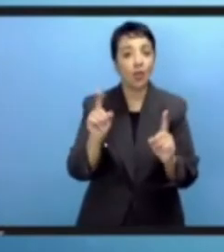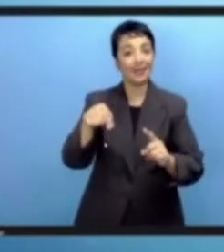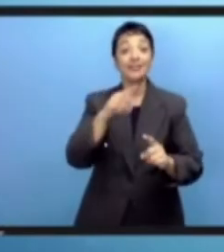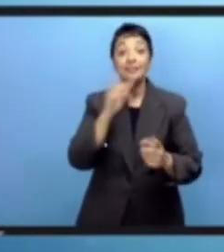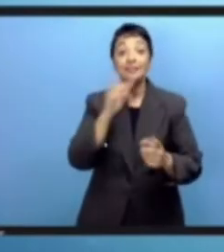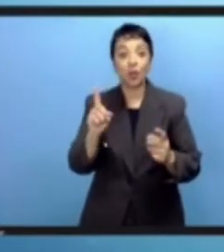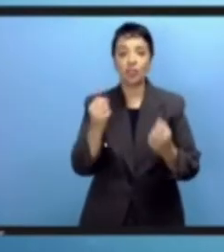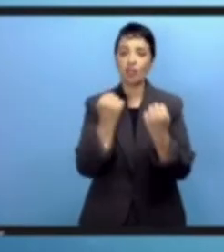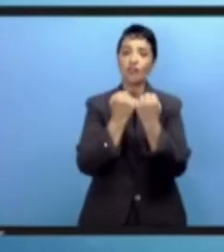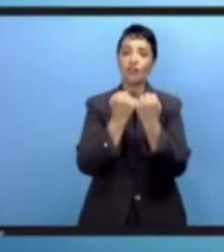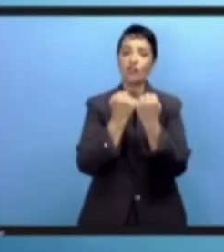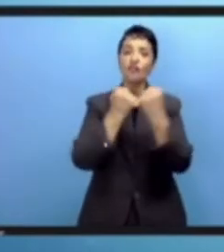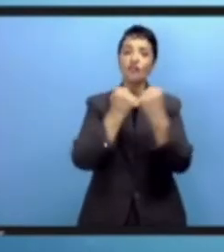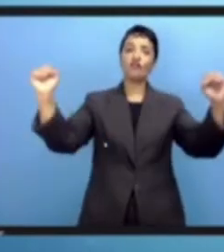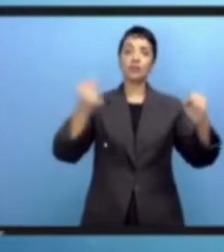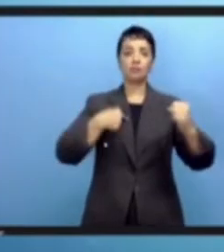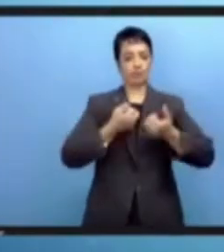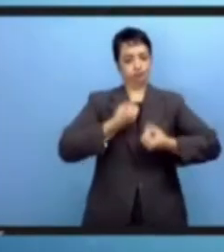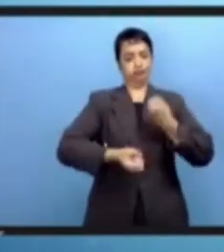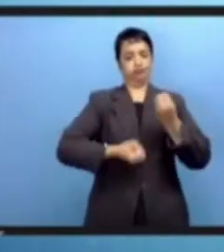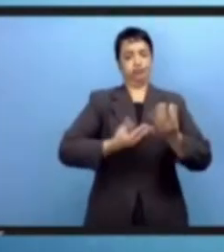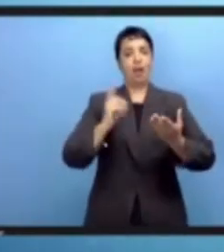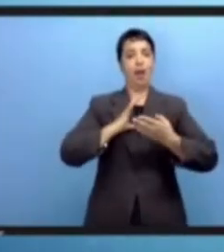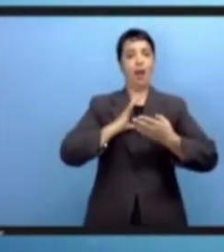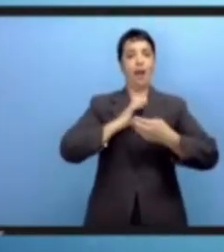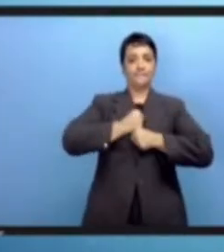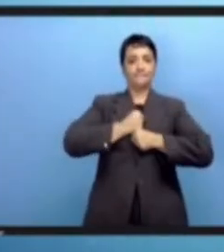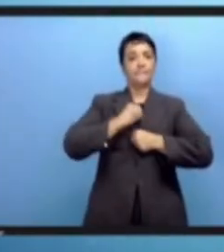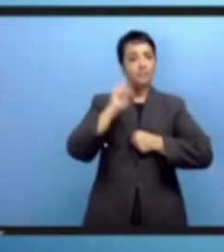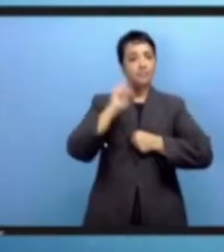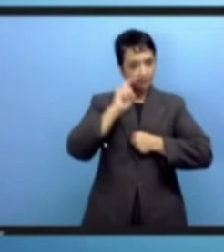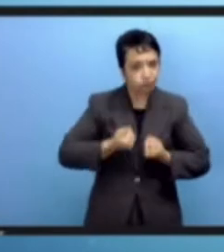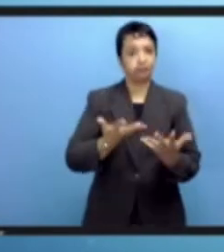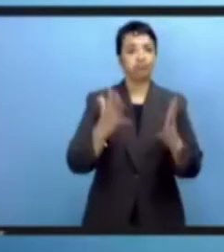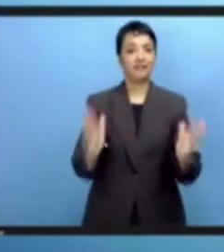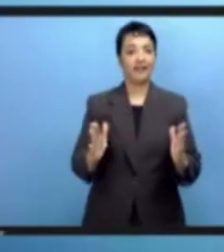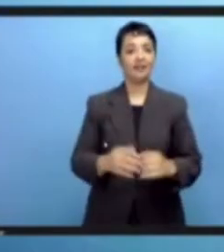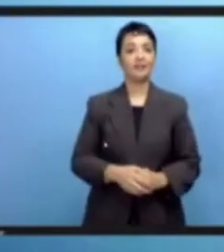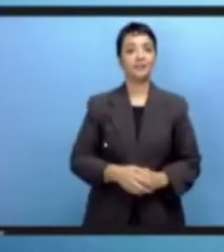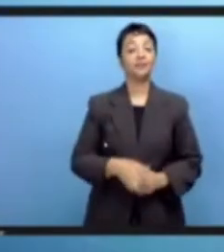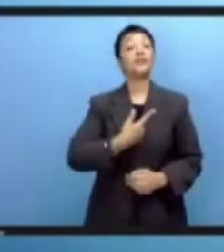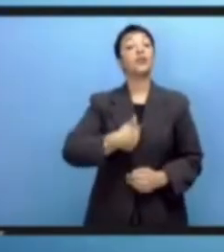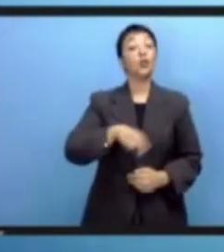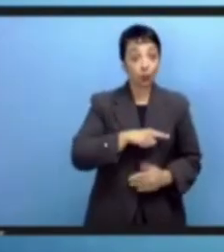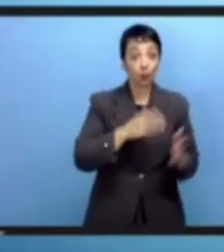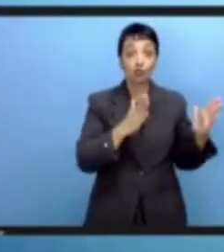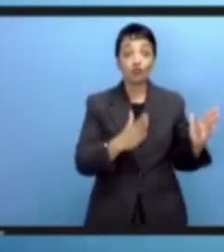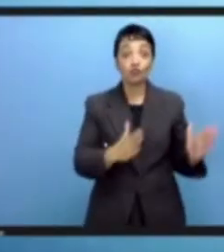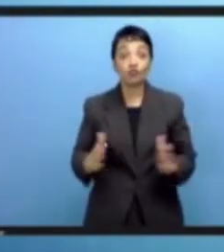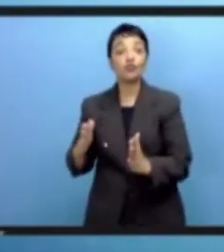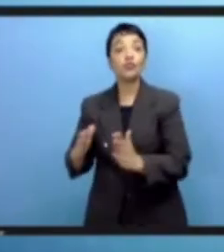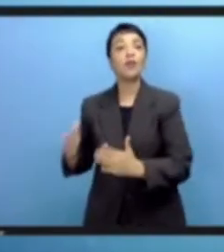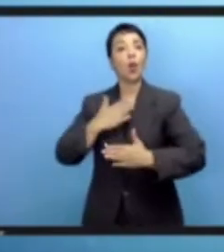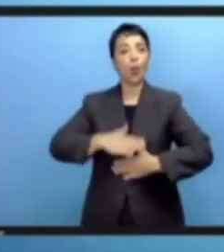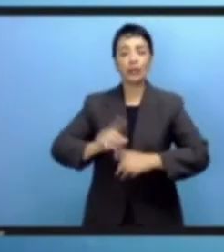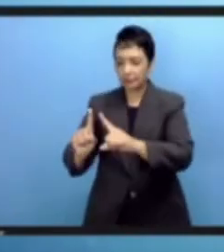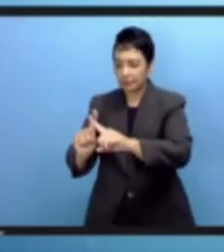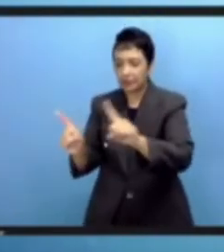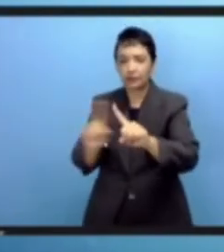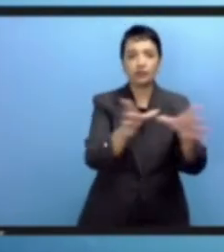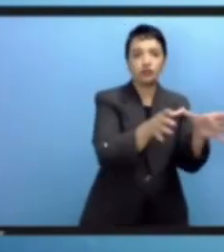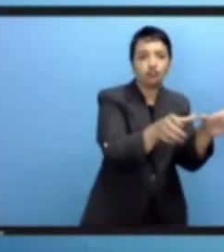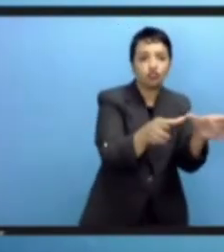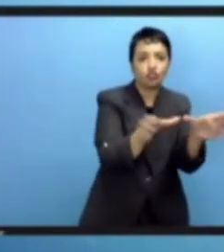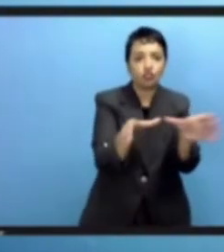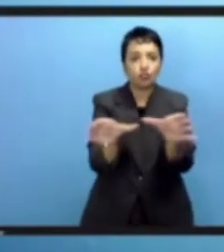بينما نعمل على حماية حرية التعبير نحن نعد لهذا المؤتمر العالمي بصورة شاملة